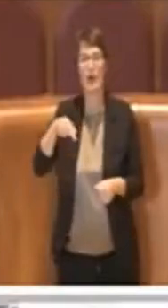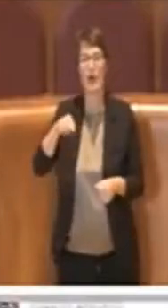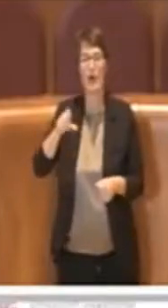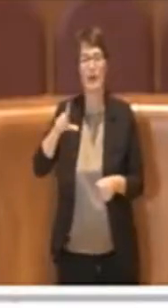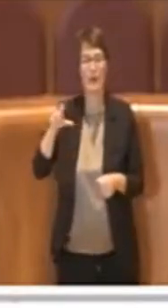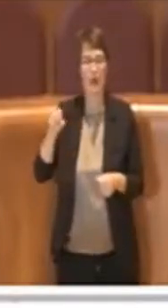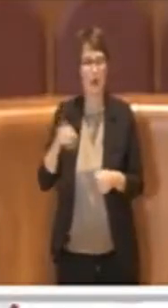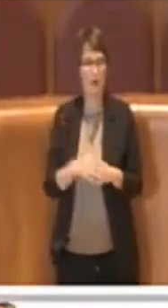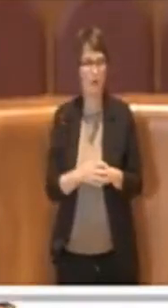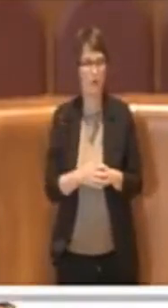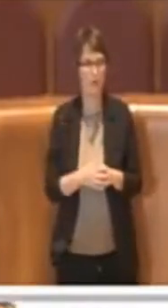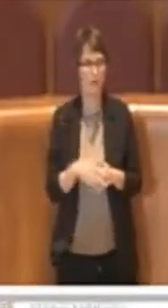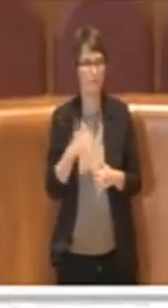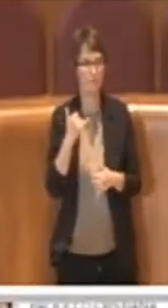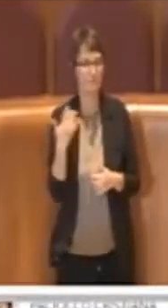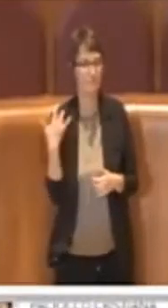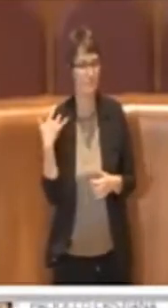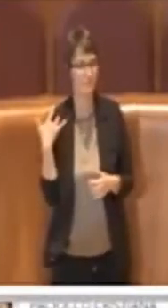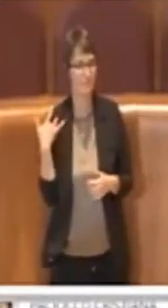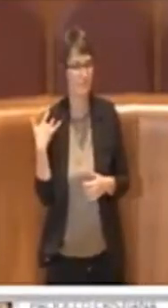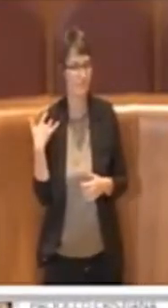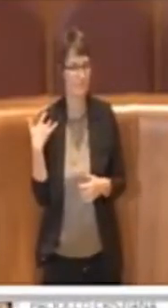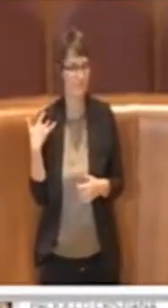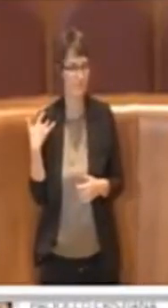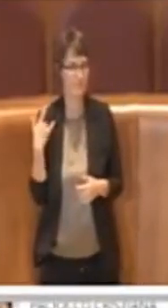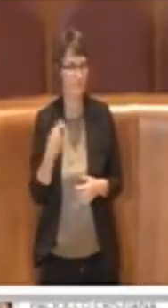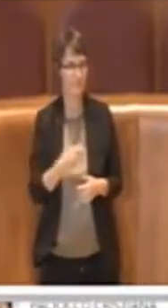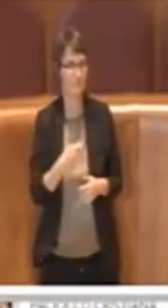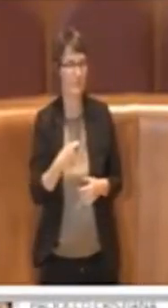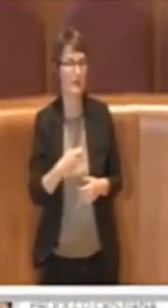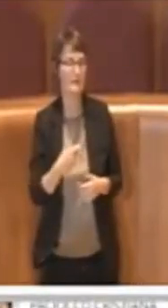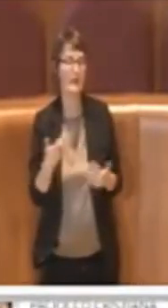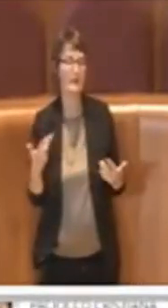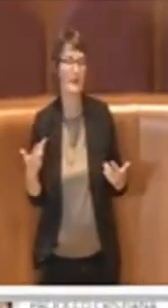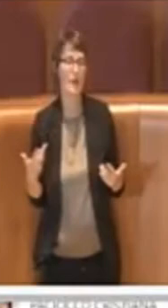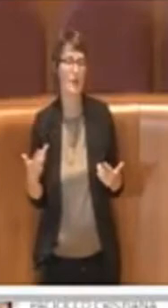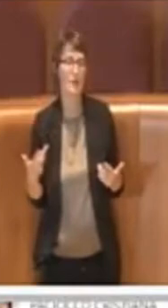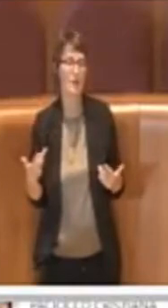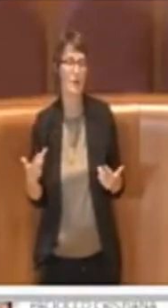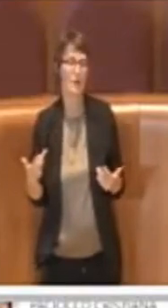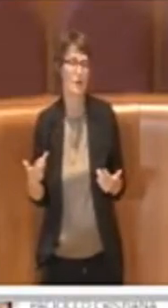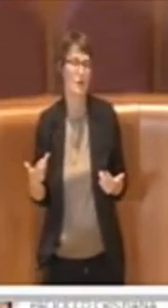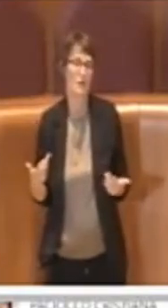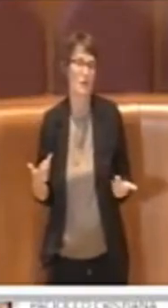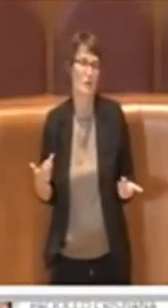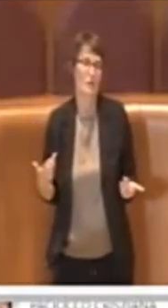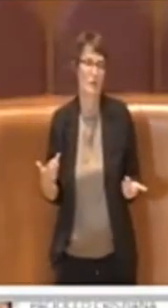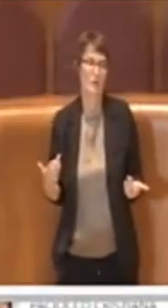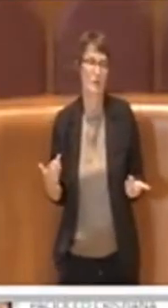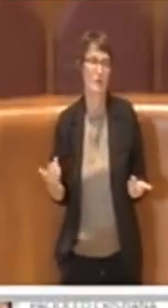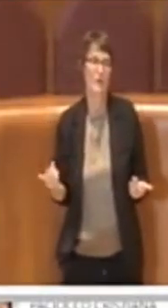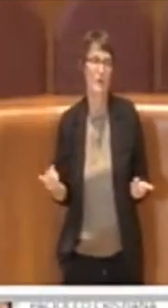Sì, grazie Presidente. Allora, noi chiaramente